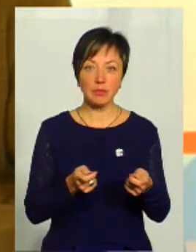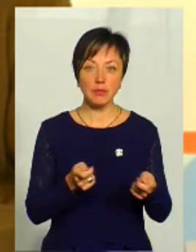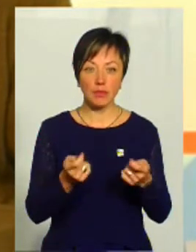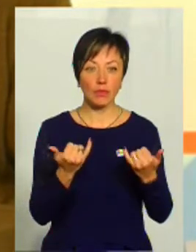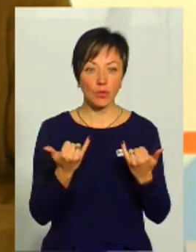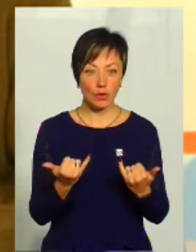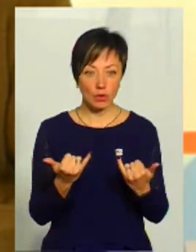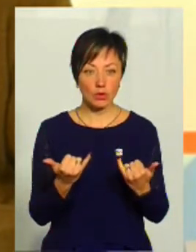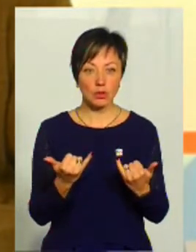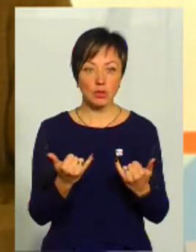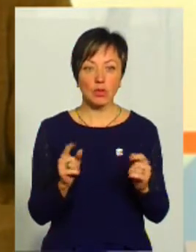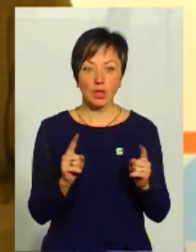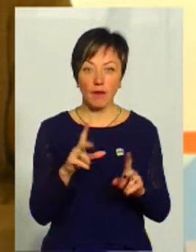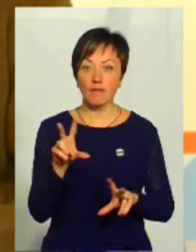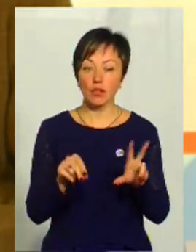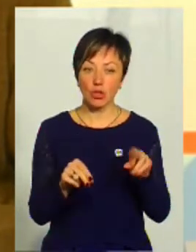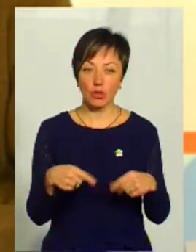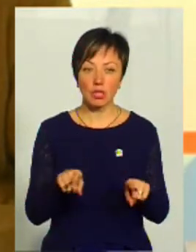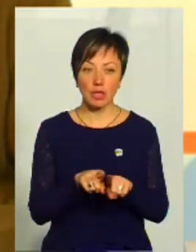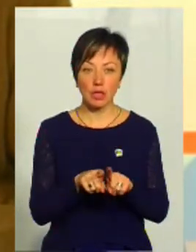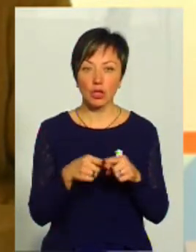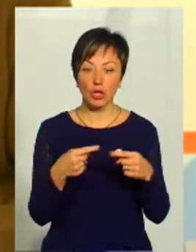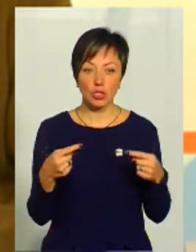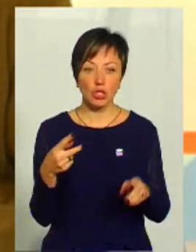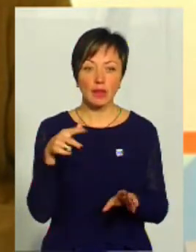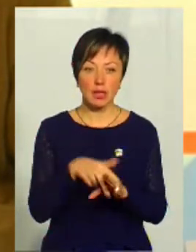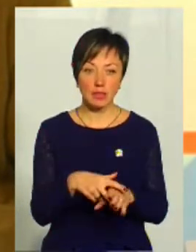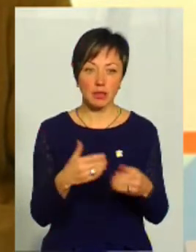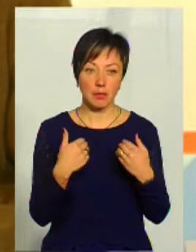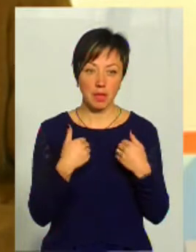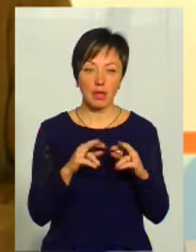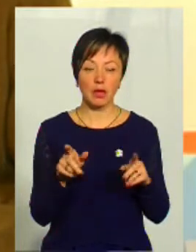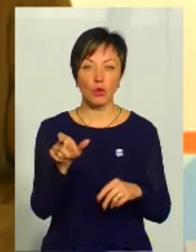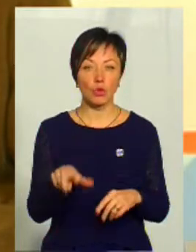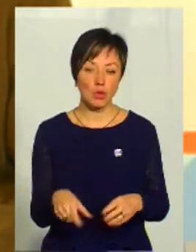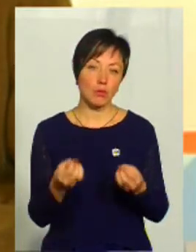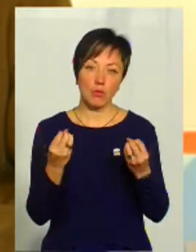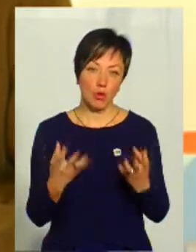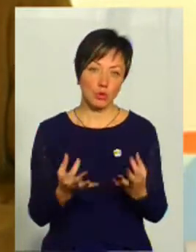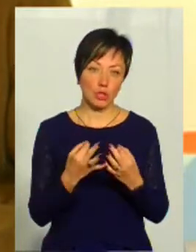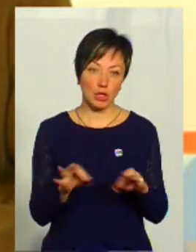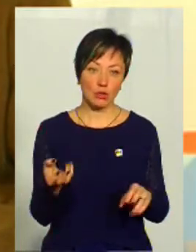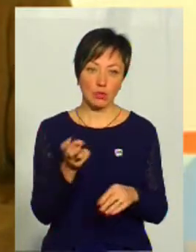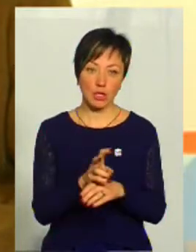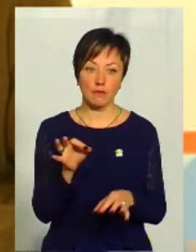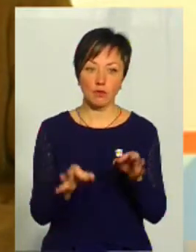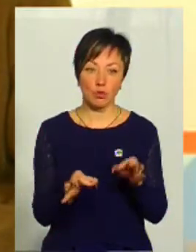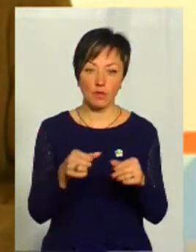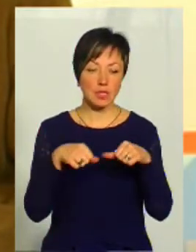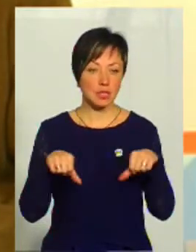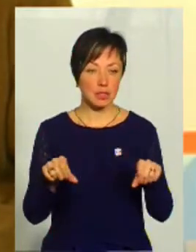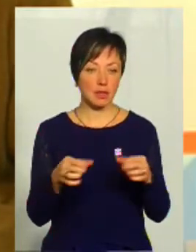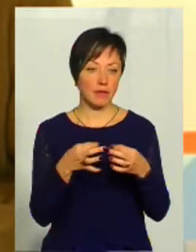і керівництву сьогоднішньому, що я вважаю такі отречі, тиск на мене, як на людину, яка просто незалежно прийшла в судове